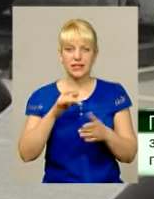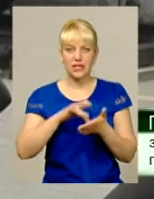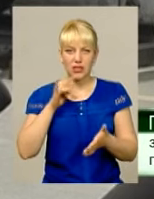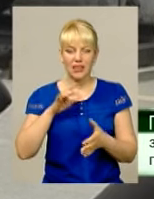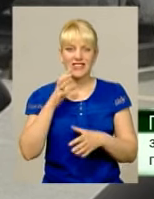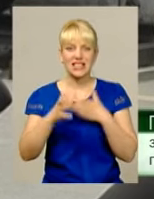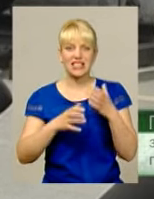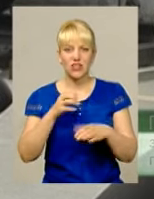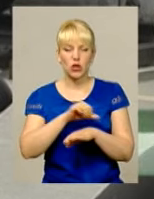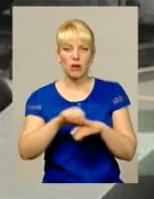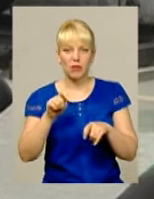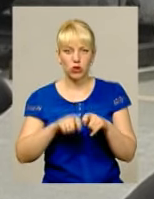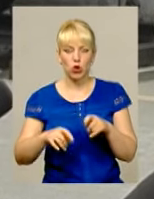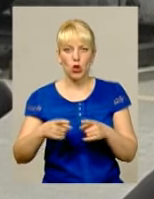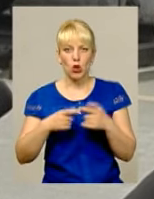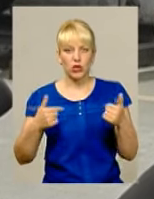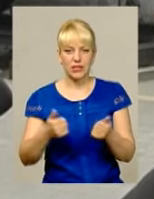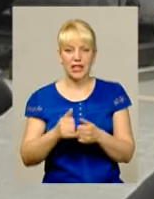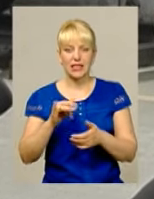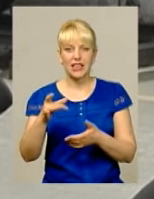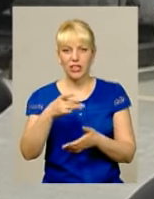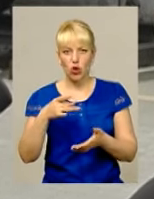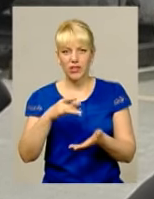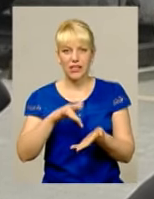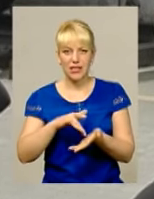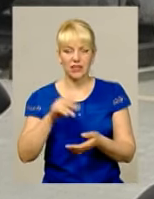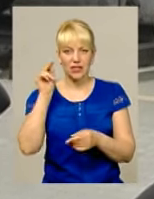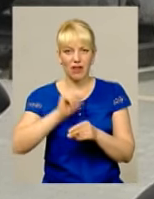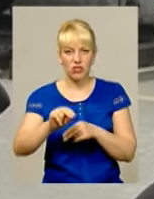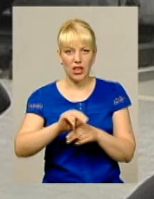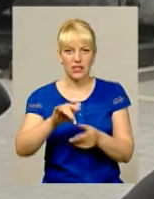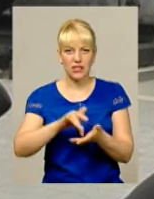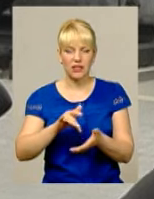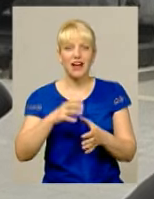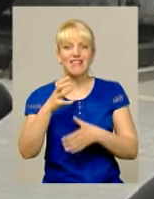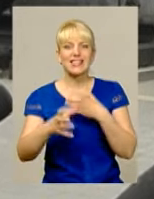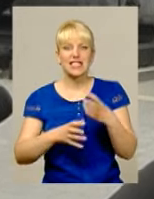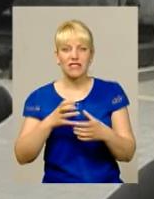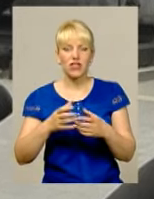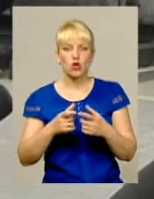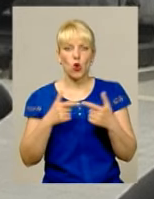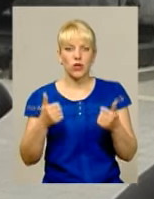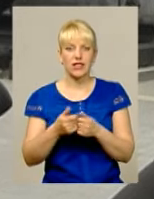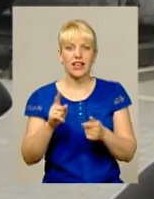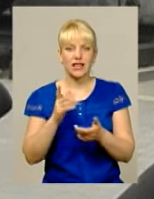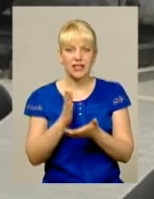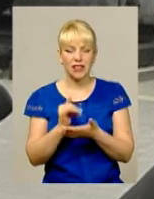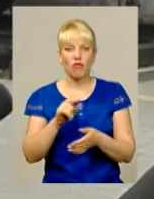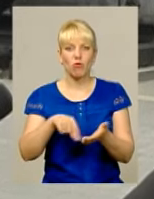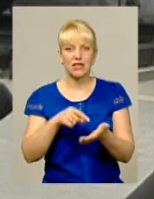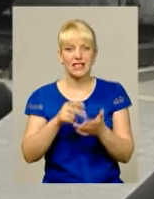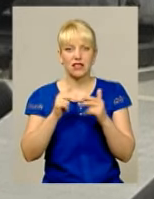митної організації та регіонального навчального центру Всесвітньої митної організації, який зараз розміщений у місті Дніпропетровське буде